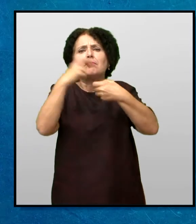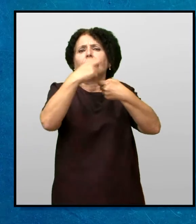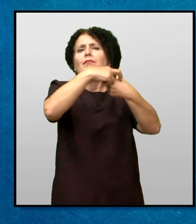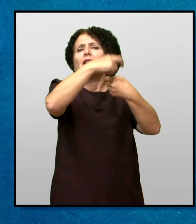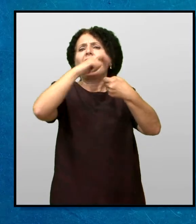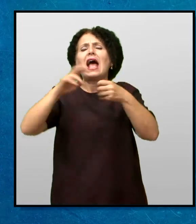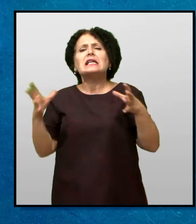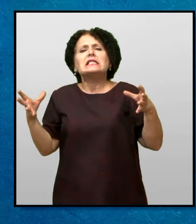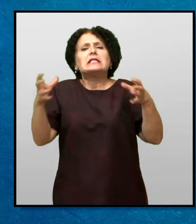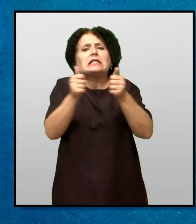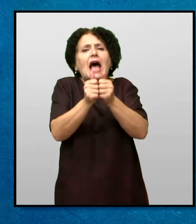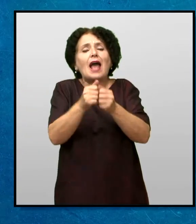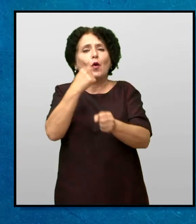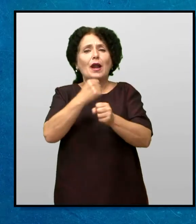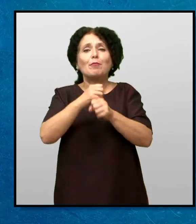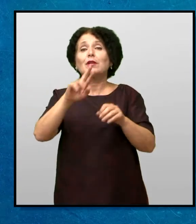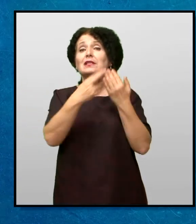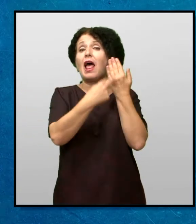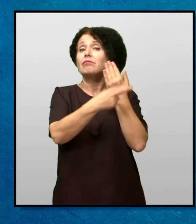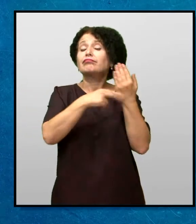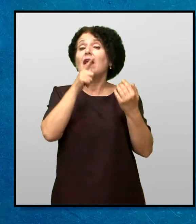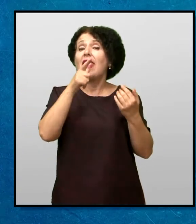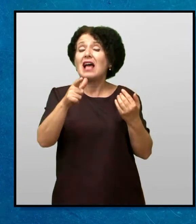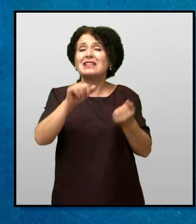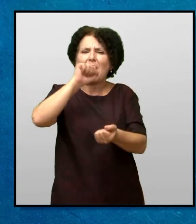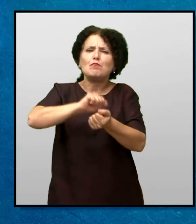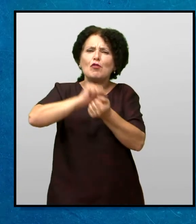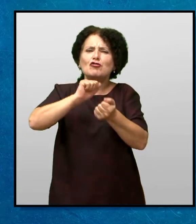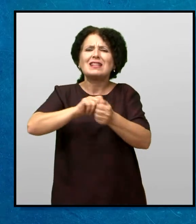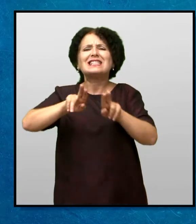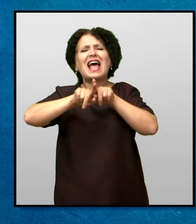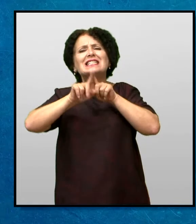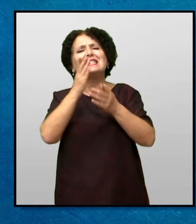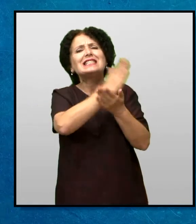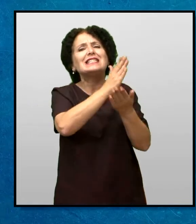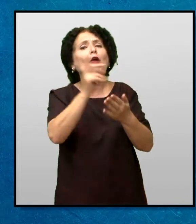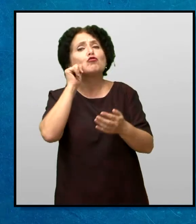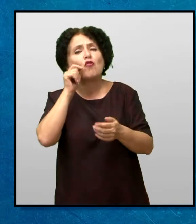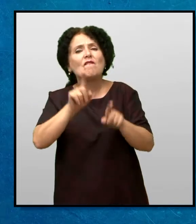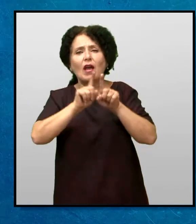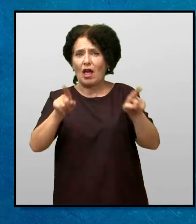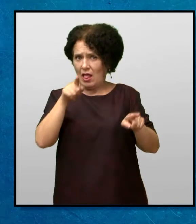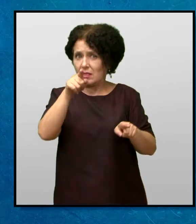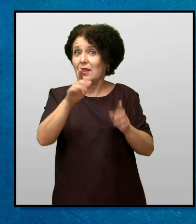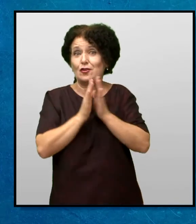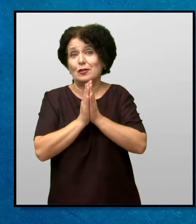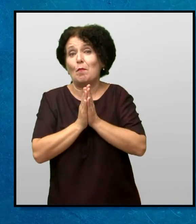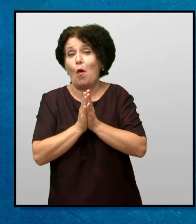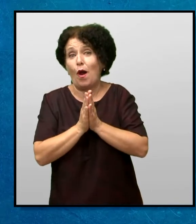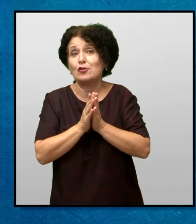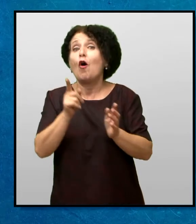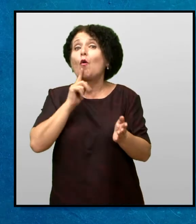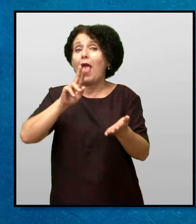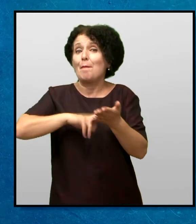го отпечатат Божиото Слово на мајчиниот јазик на секој човек во светот Дали ти ке се молиш за